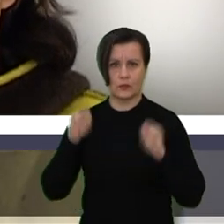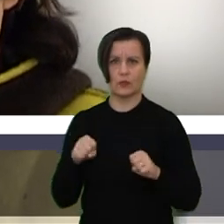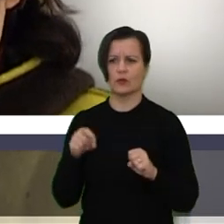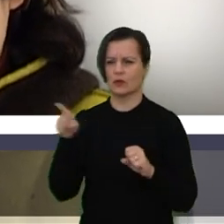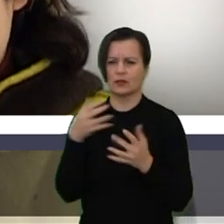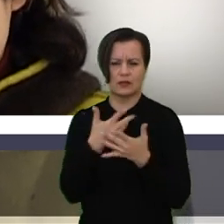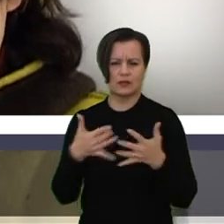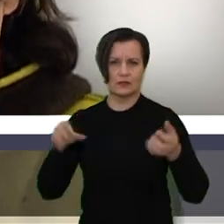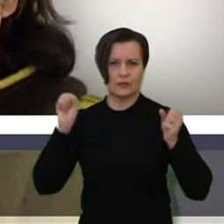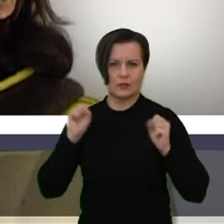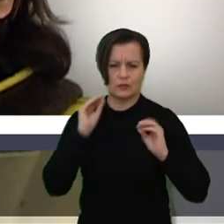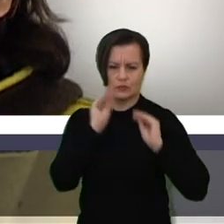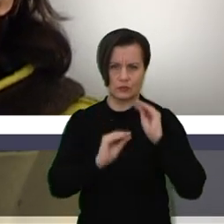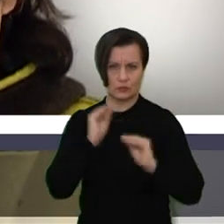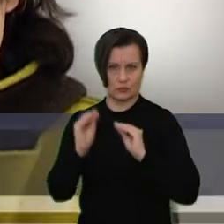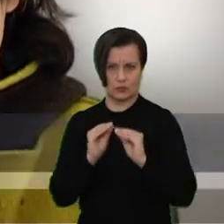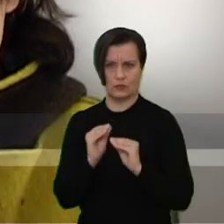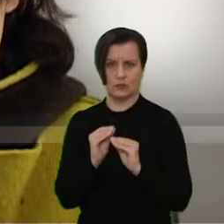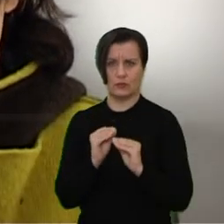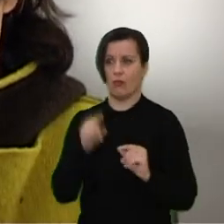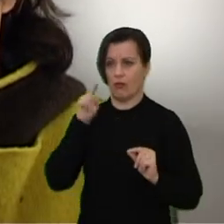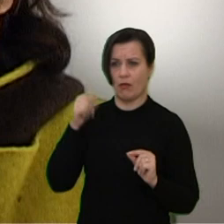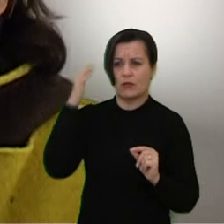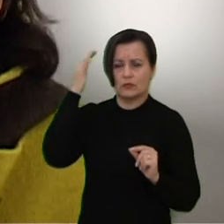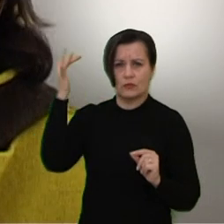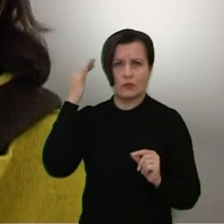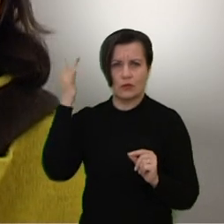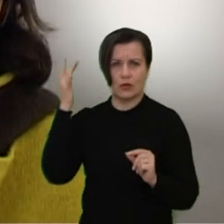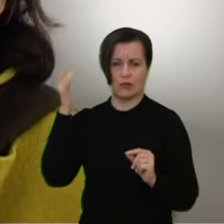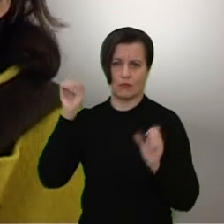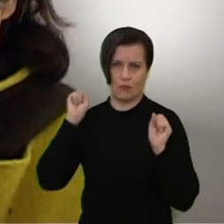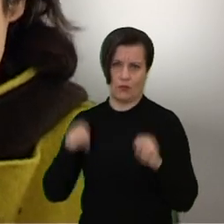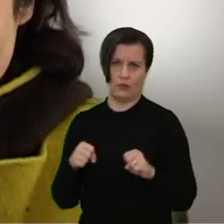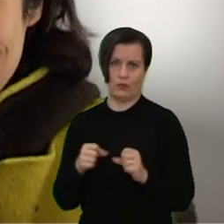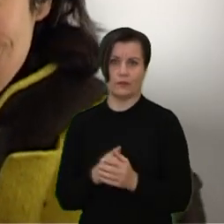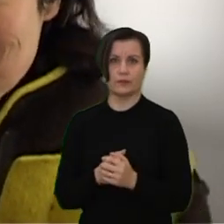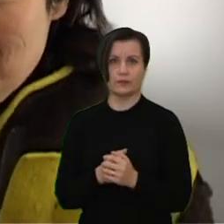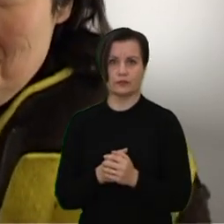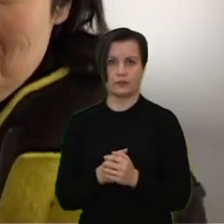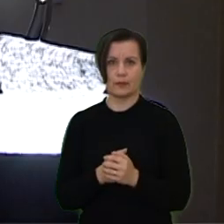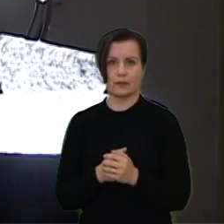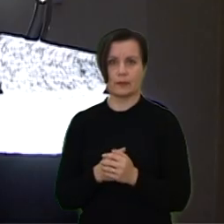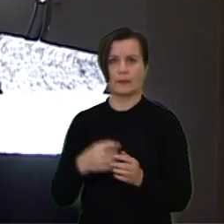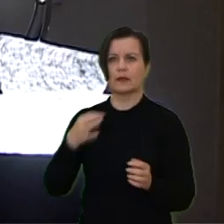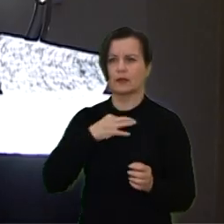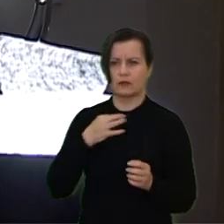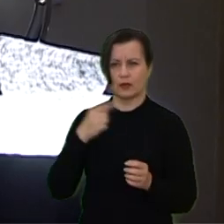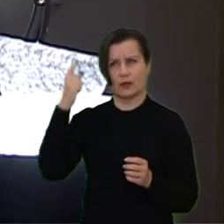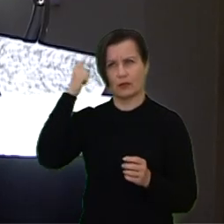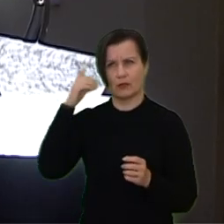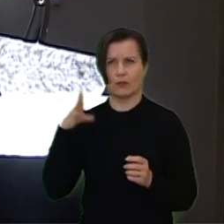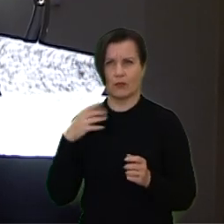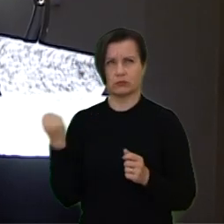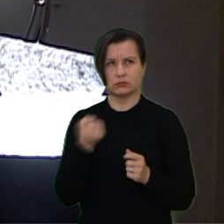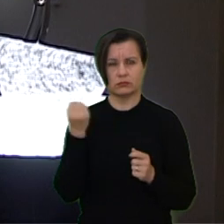ir tom galimybėm, kad gali šio bet ką sukurti, kad tavo fantazija leidžia ir ką sugalvoja. Nepaisant to,